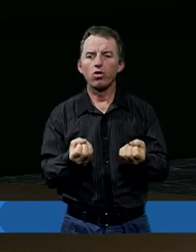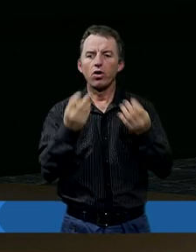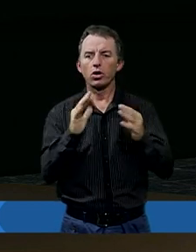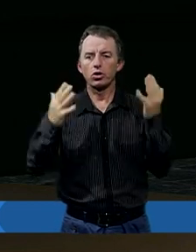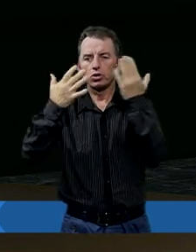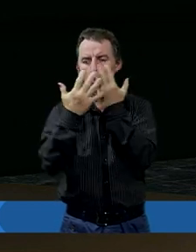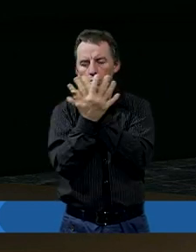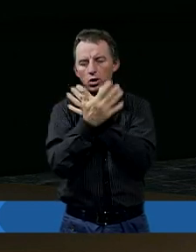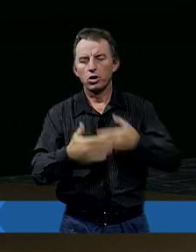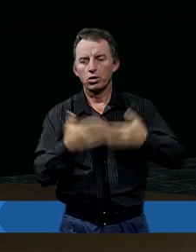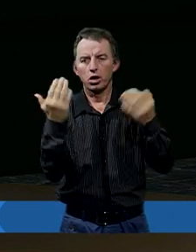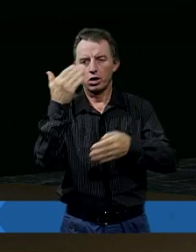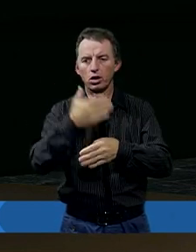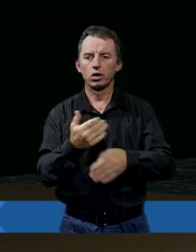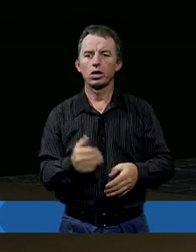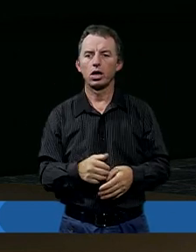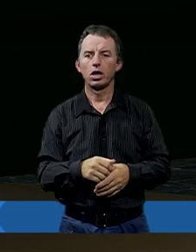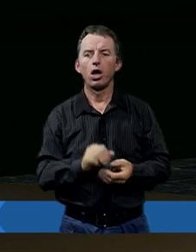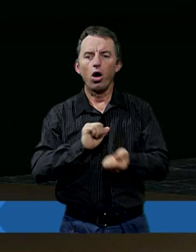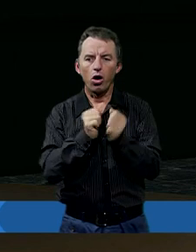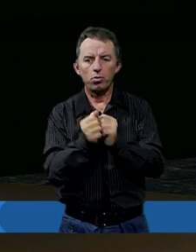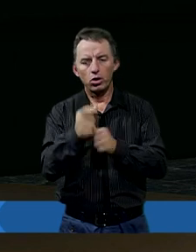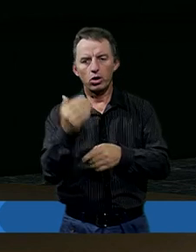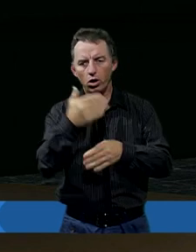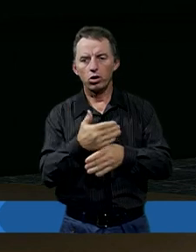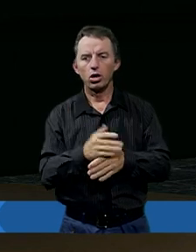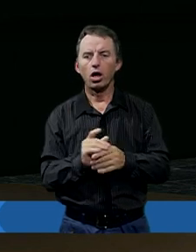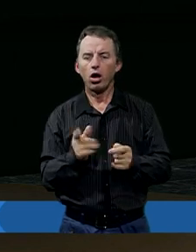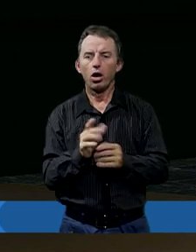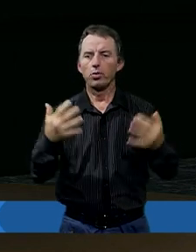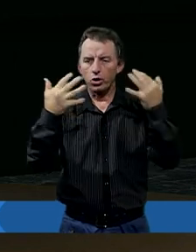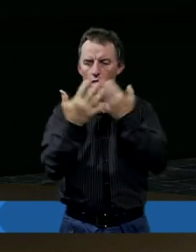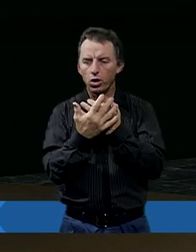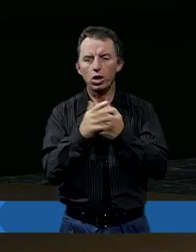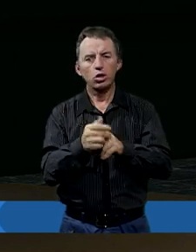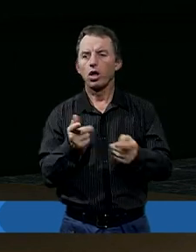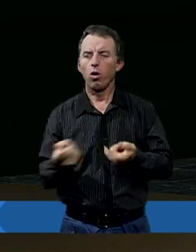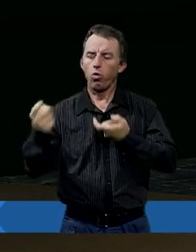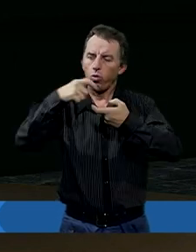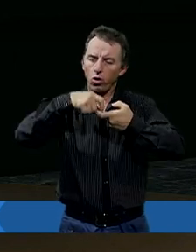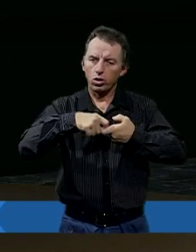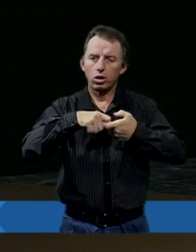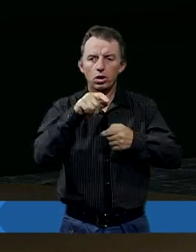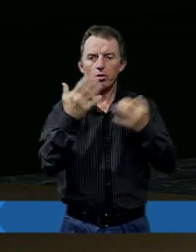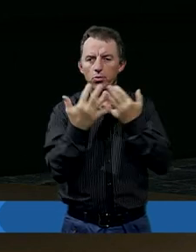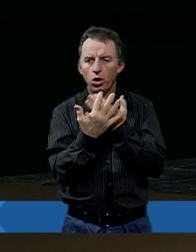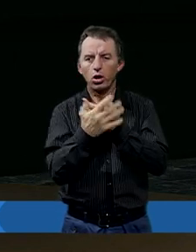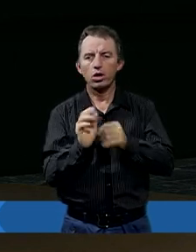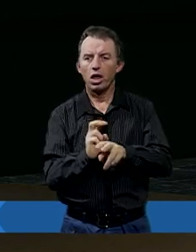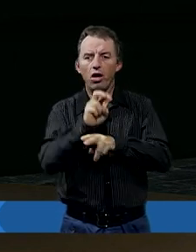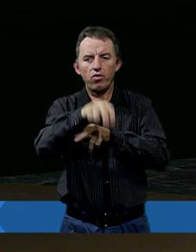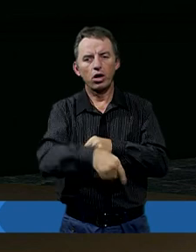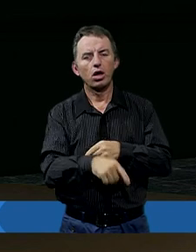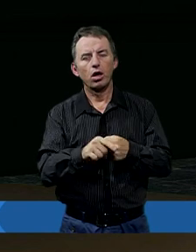go zaćmienia dzienne. Bodaj by ową noc ogarnął mrok, aby się nie łączyła z dniem roku, nie